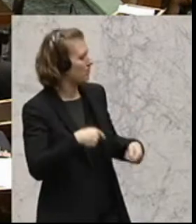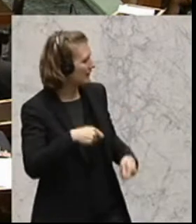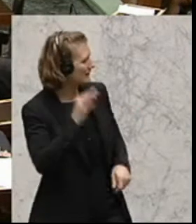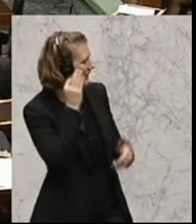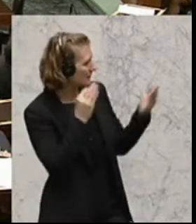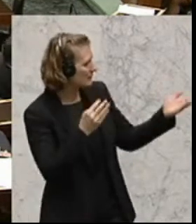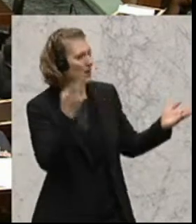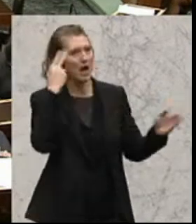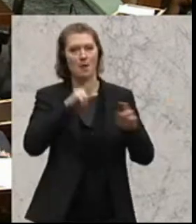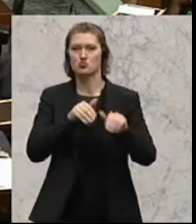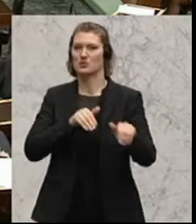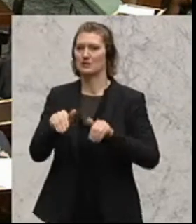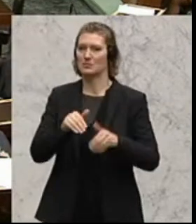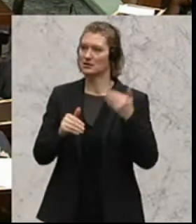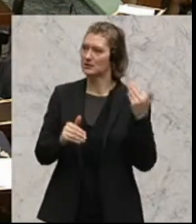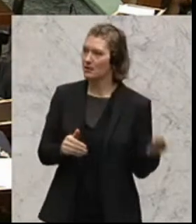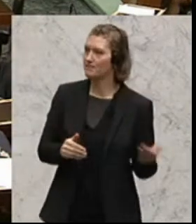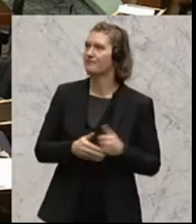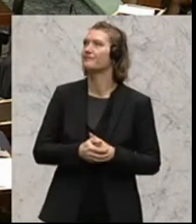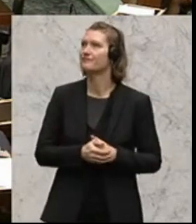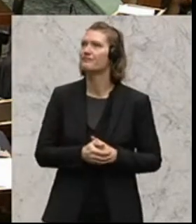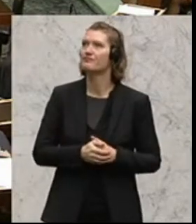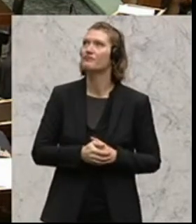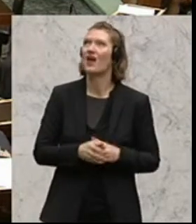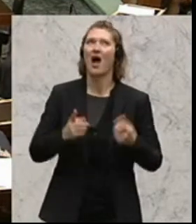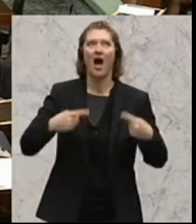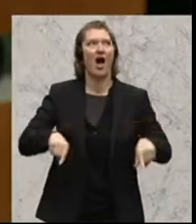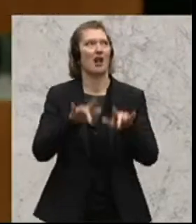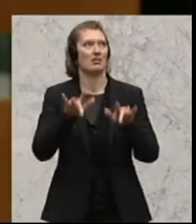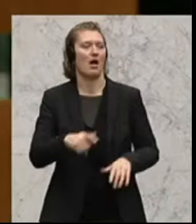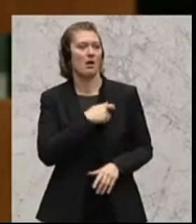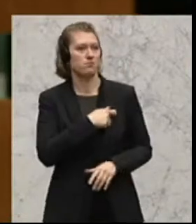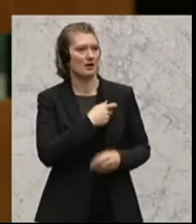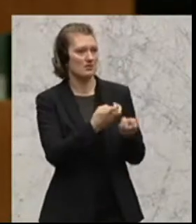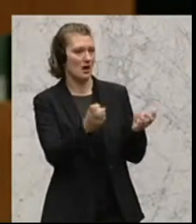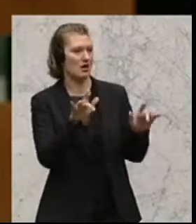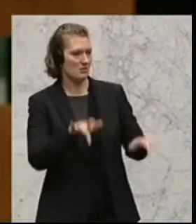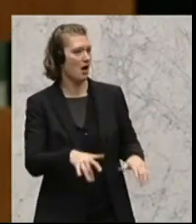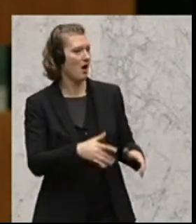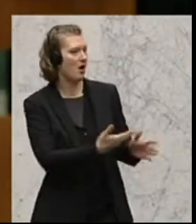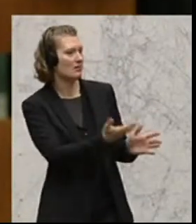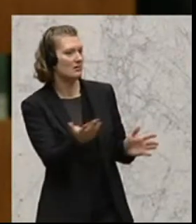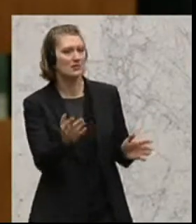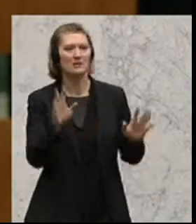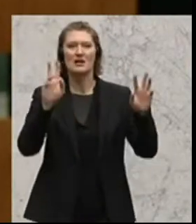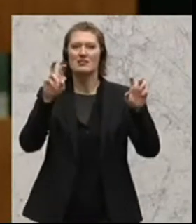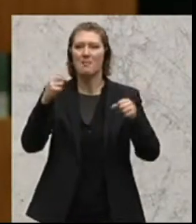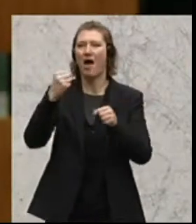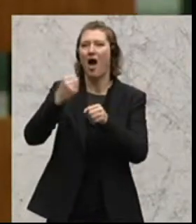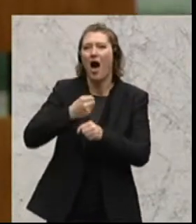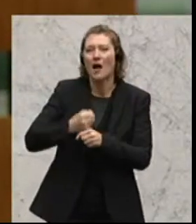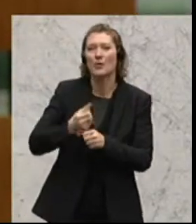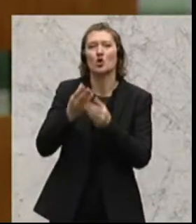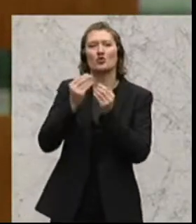Budgetsprecher der Freiheitlichen. Ich glaube, vor allen hier anwesenden Parteien ist ja unbestritten, dass der Faktor Arbeit zu hoch